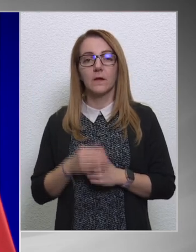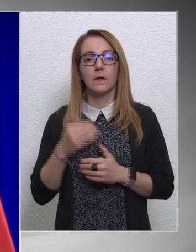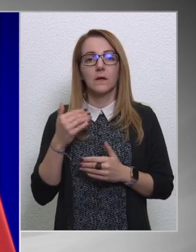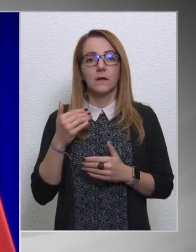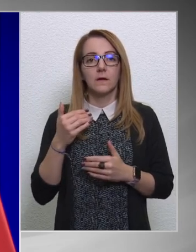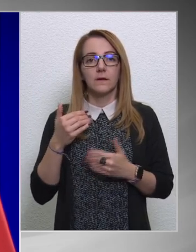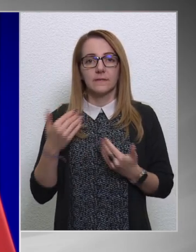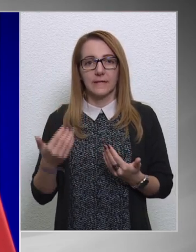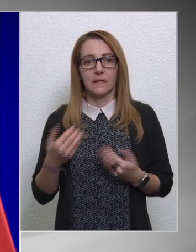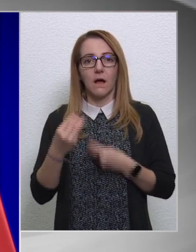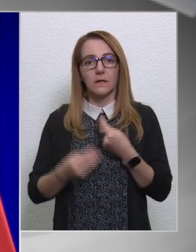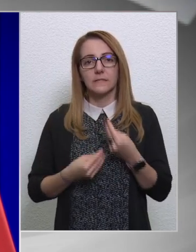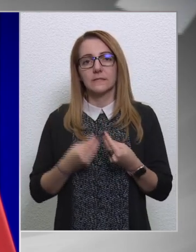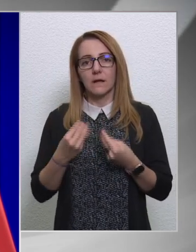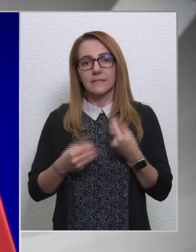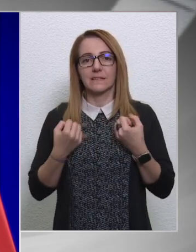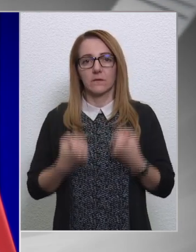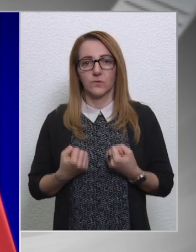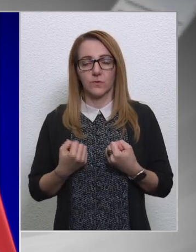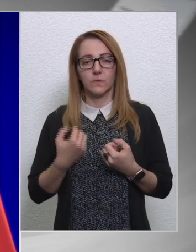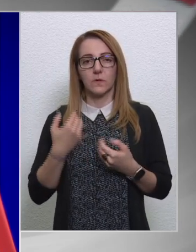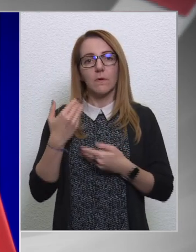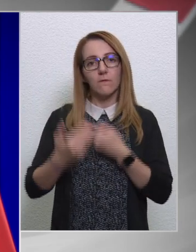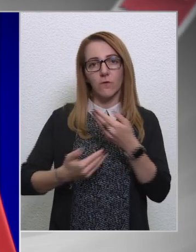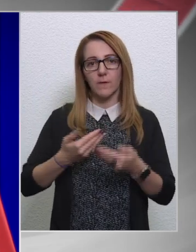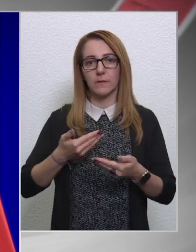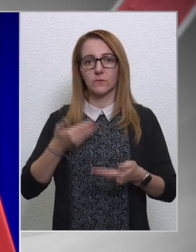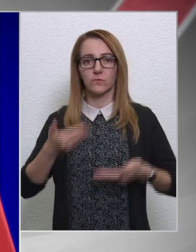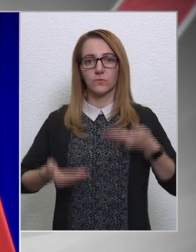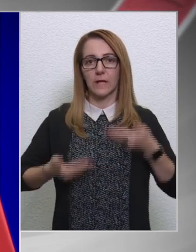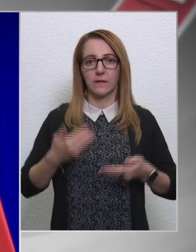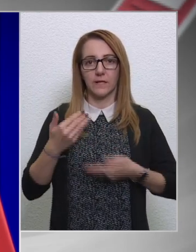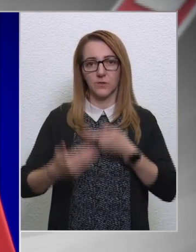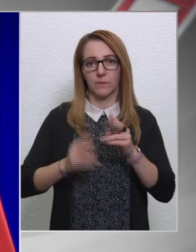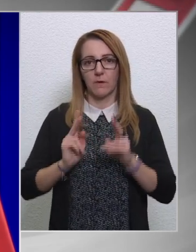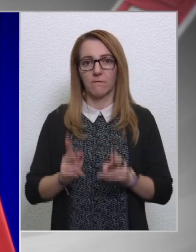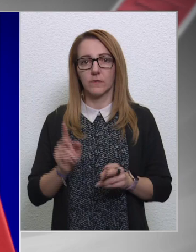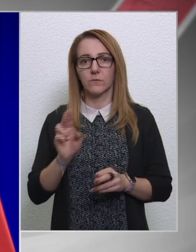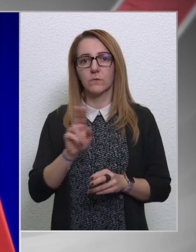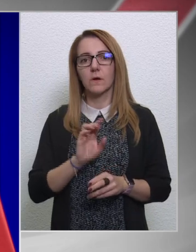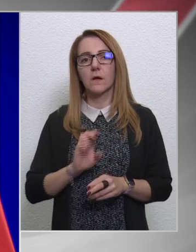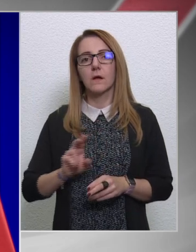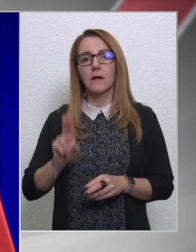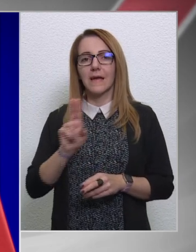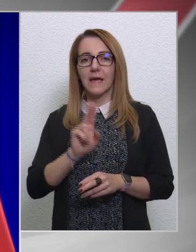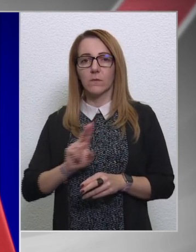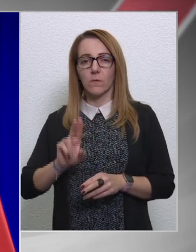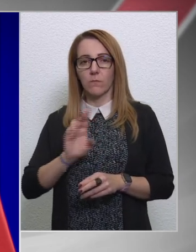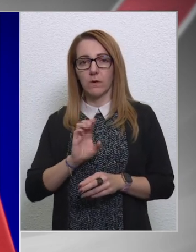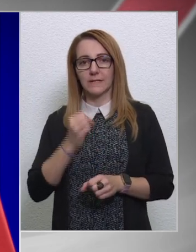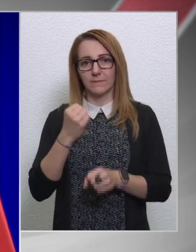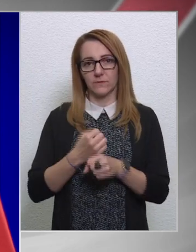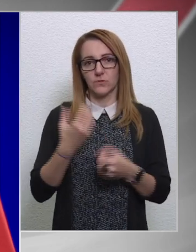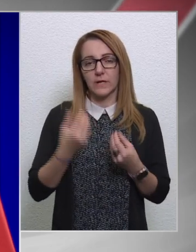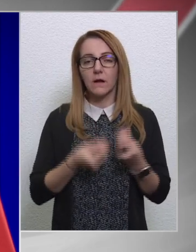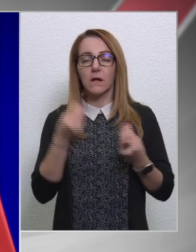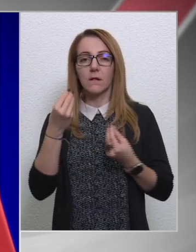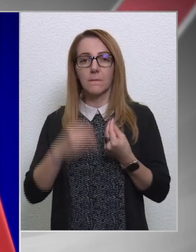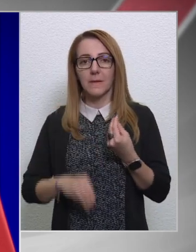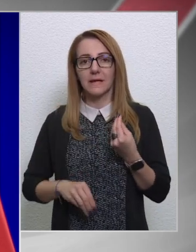azért hangsúlyozom azt, hogy folyamatos tárgyalási folyamatban vagyunk az Európai Bizottsággal, mert